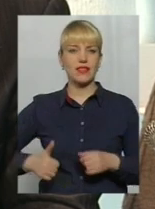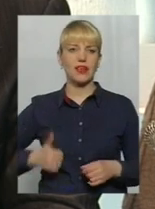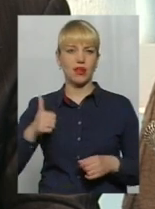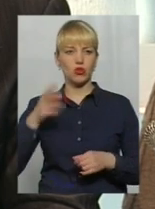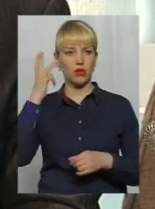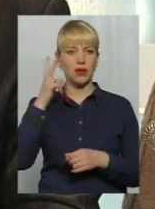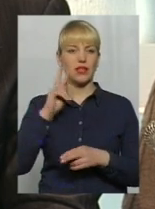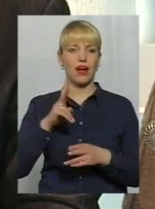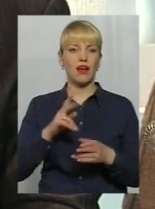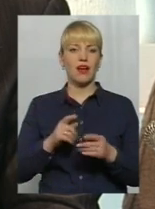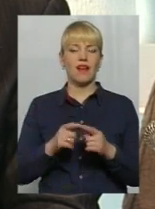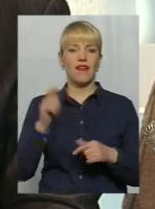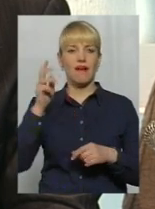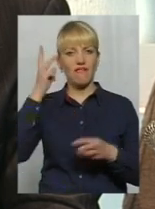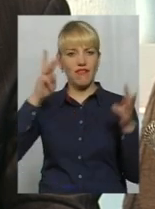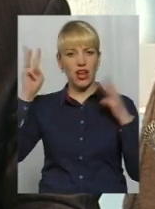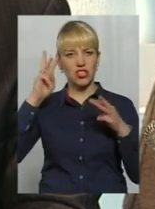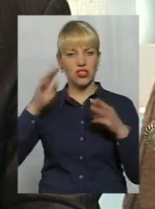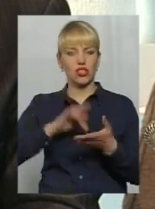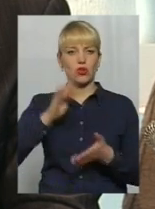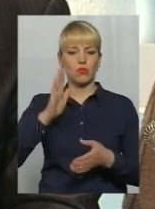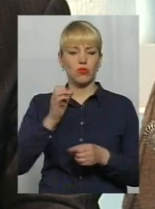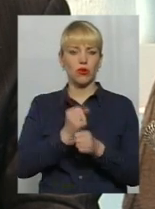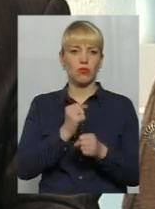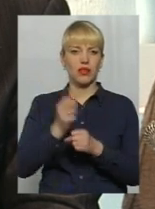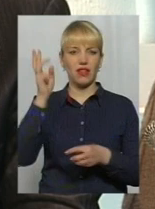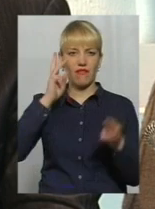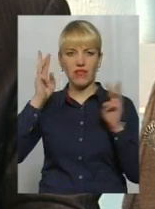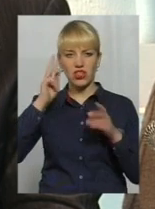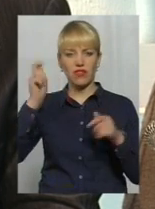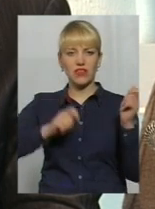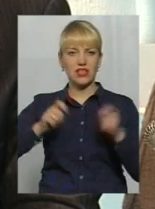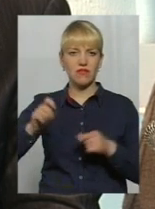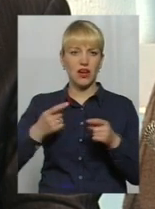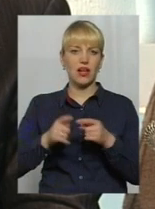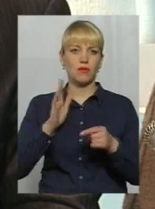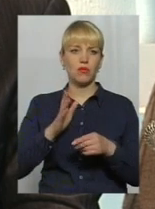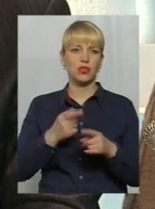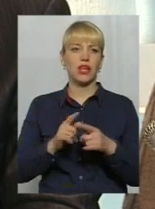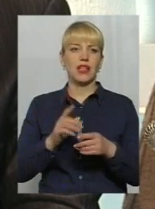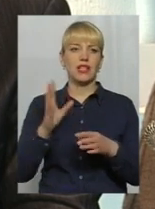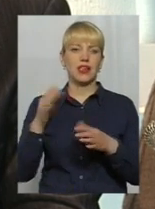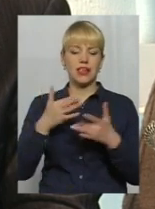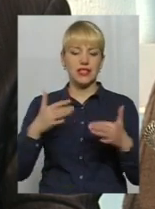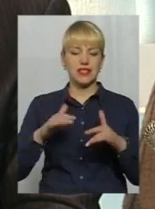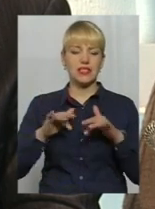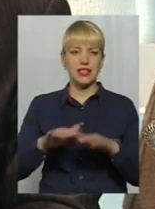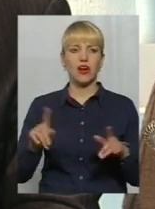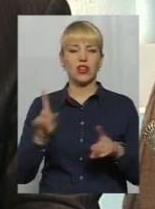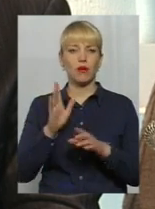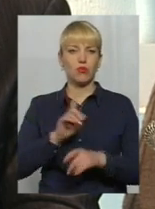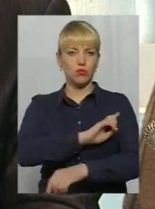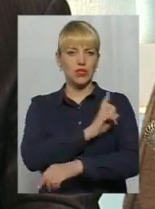-столиці. Тому ми будемо робити фешн-фестивалі, різні заходи, які будуть підсилювати цей епект. Але вже